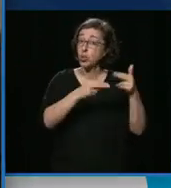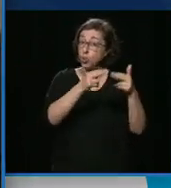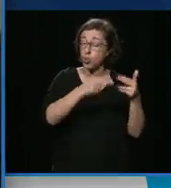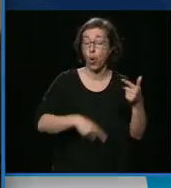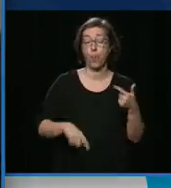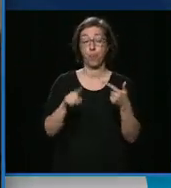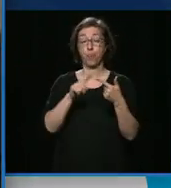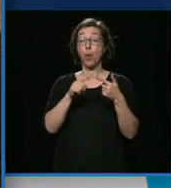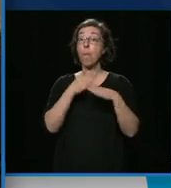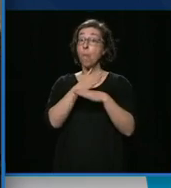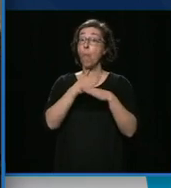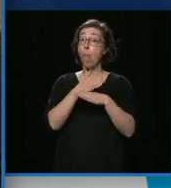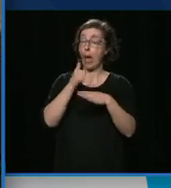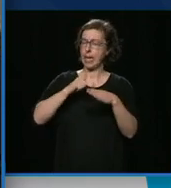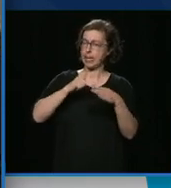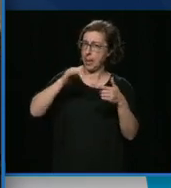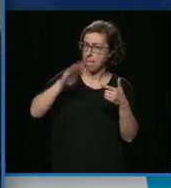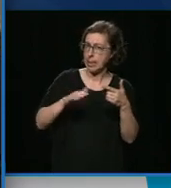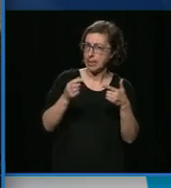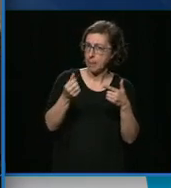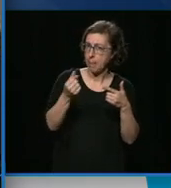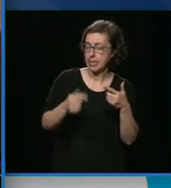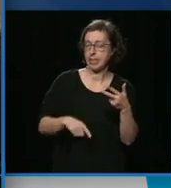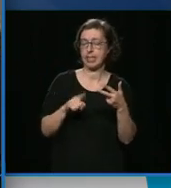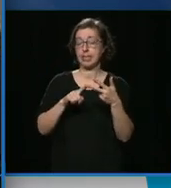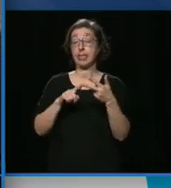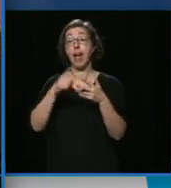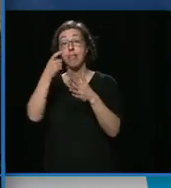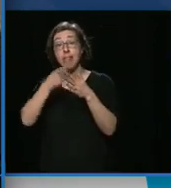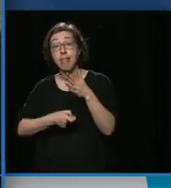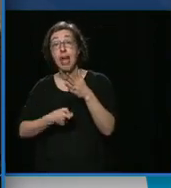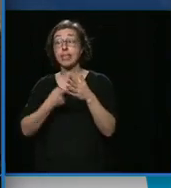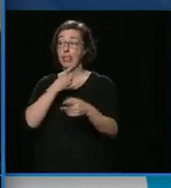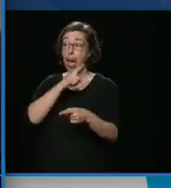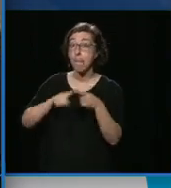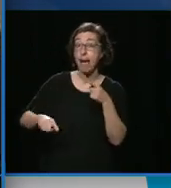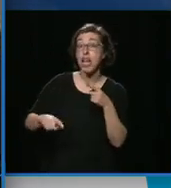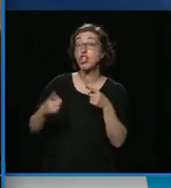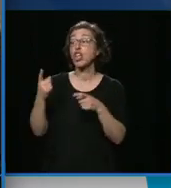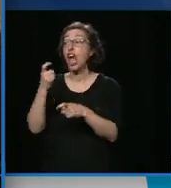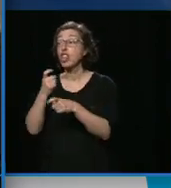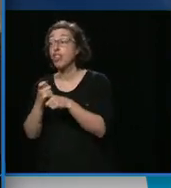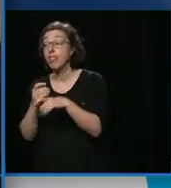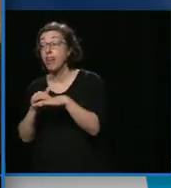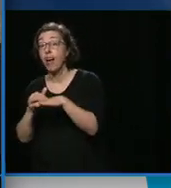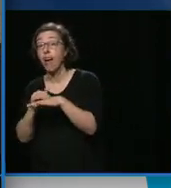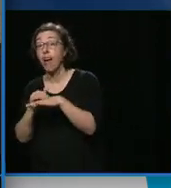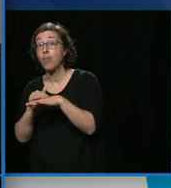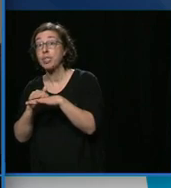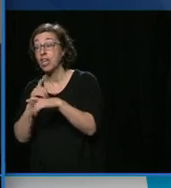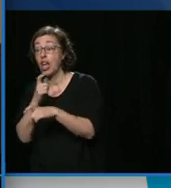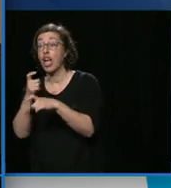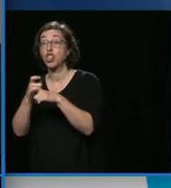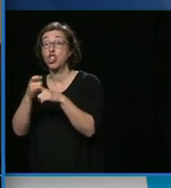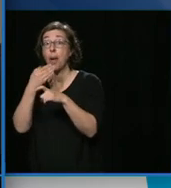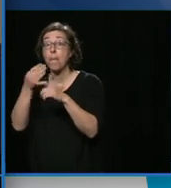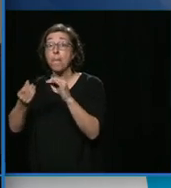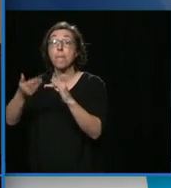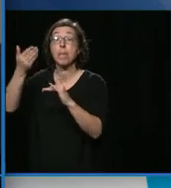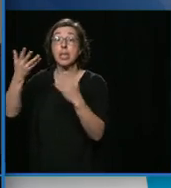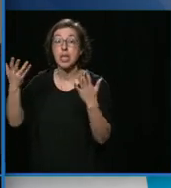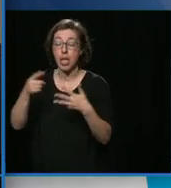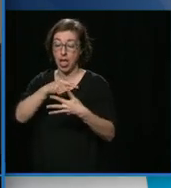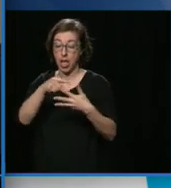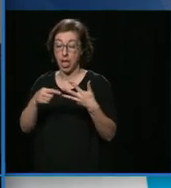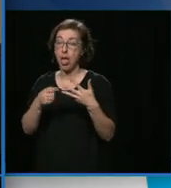du bois, créer une taxe anti-spéculation. Plusieurs façons d'agir sur l'offre, M. le Président, parce que le gouvernement ne veut rien faire pour la demande. Rien